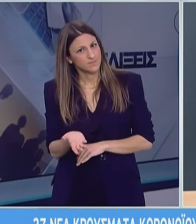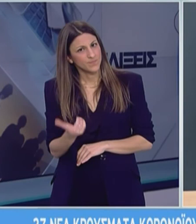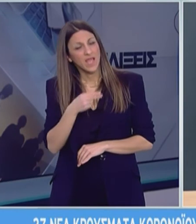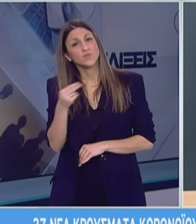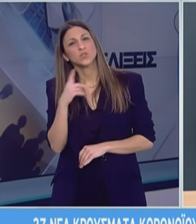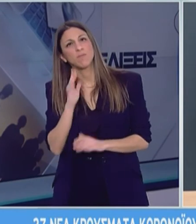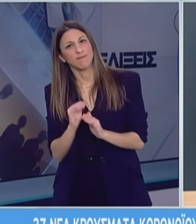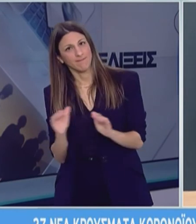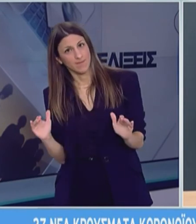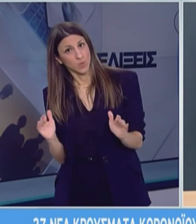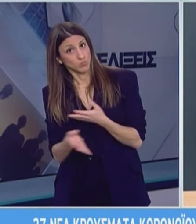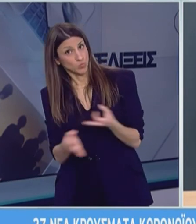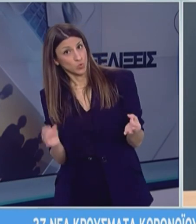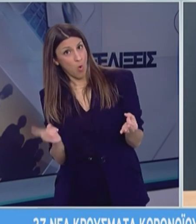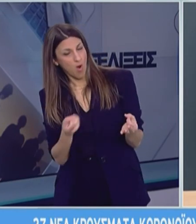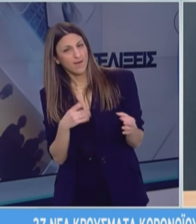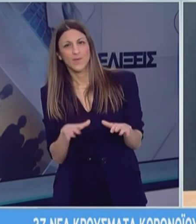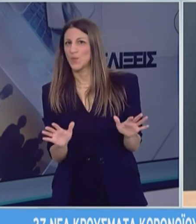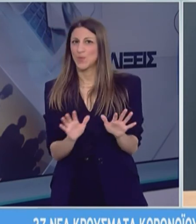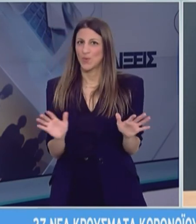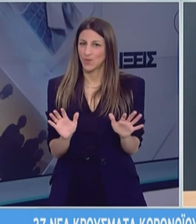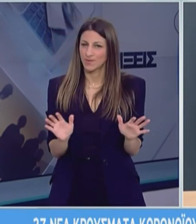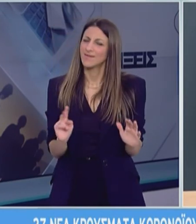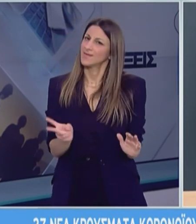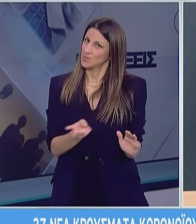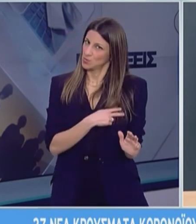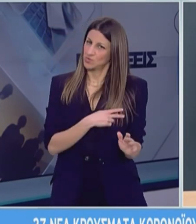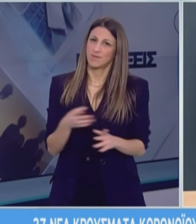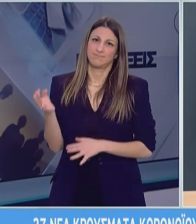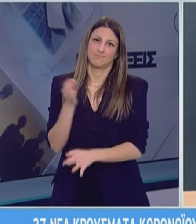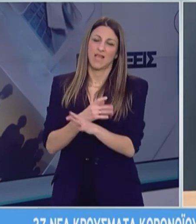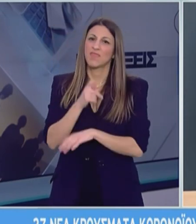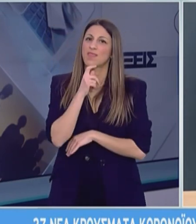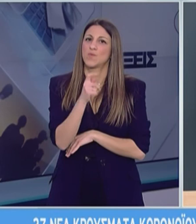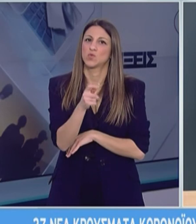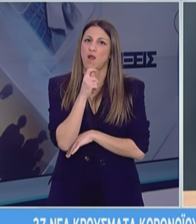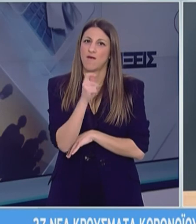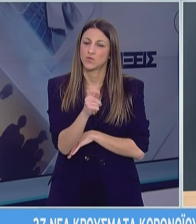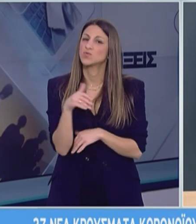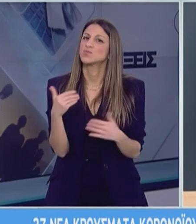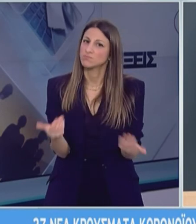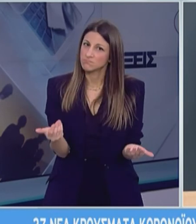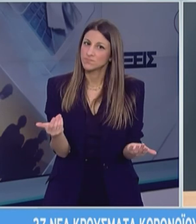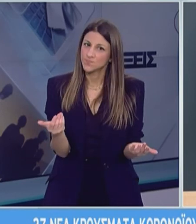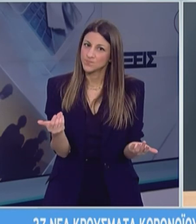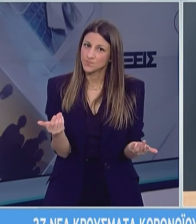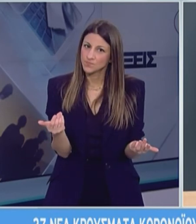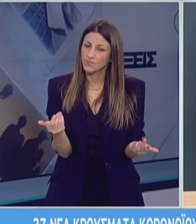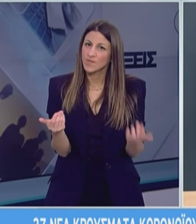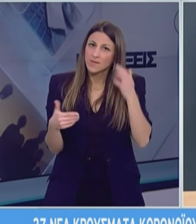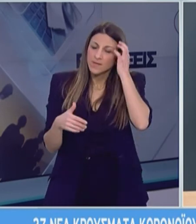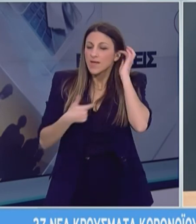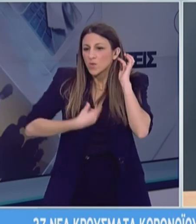υπάρχει εφησυχασμός. Για το ζήτημα που πολύ ορθά αναδεικνύει η δημοσιογράφος θα ήθελα να πω το εξής ότι με απέραντο